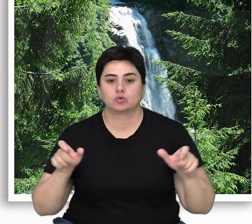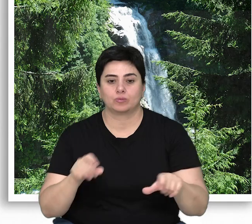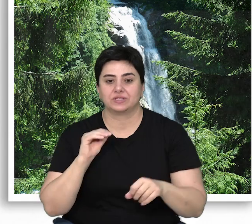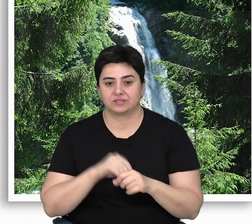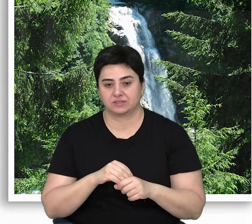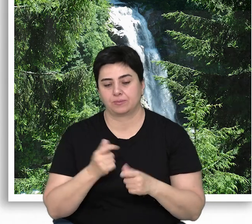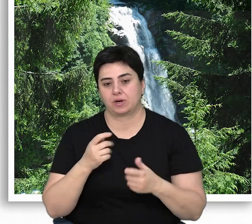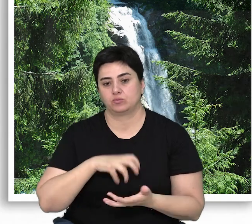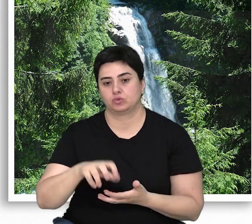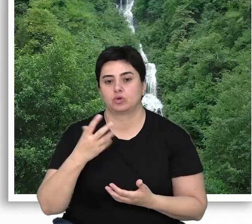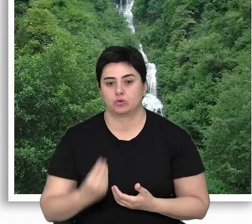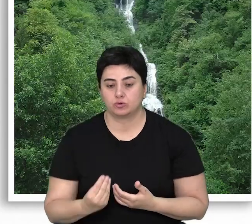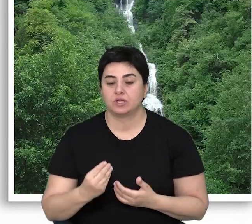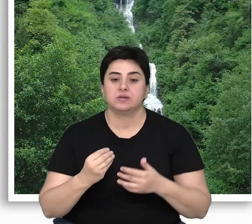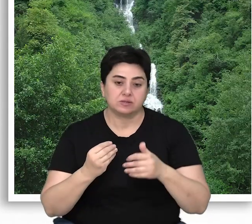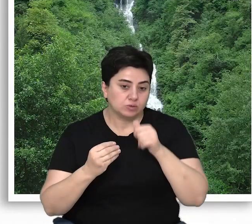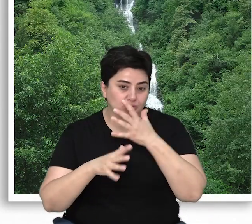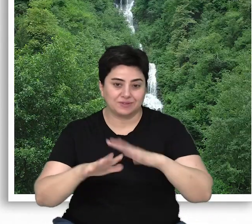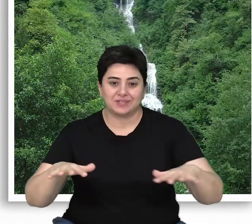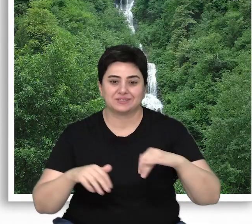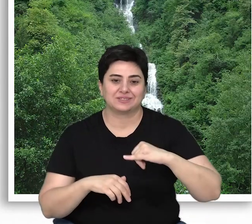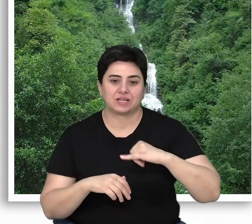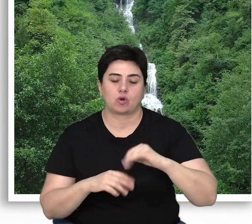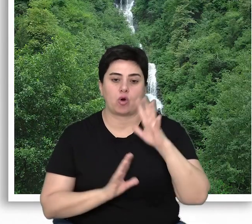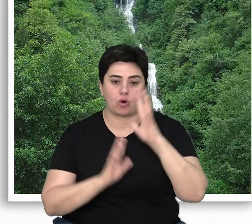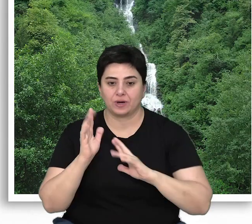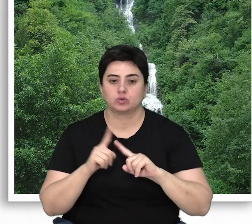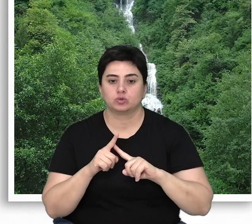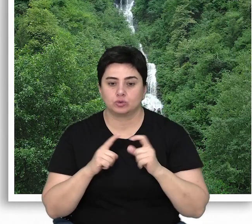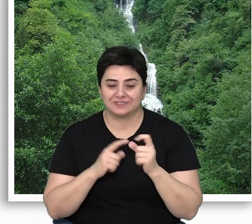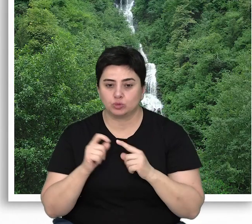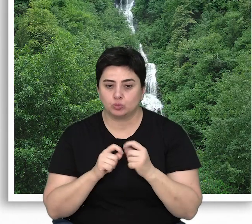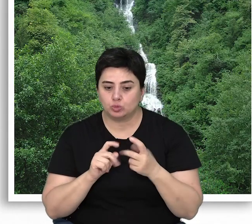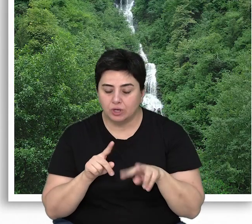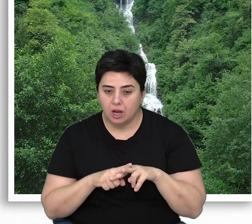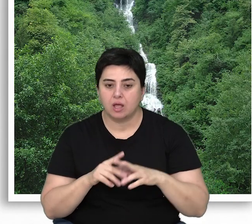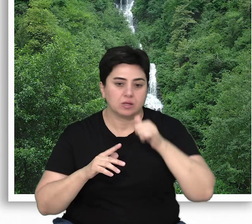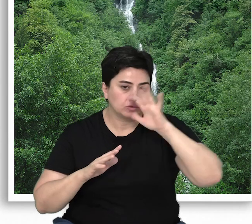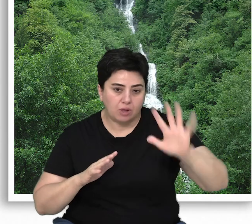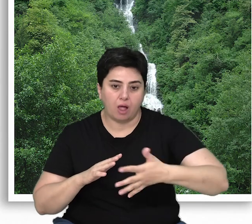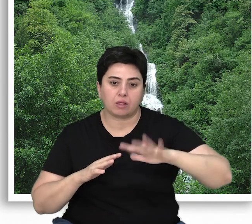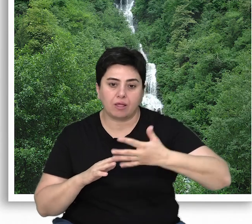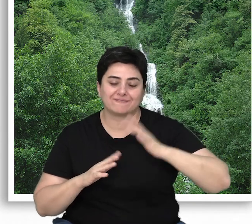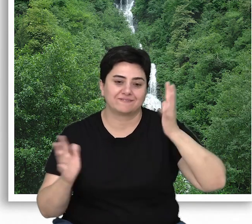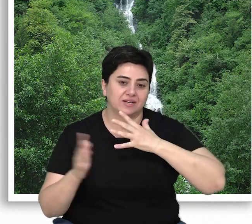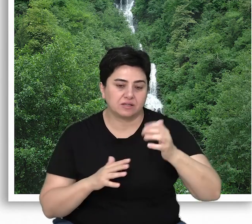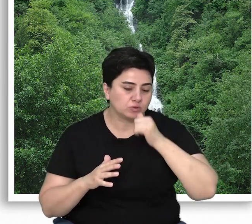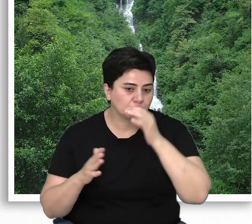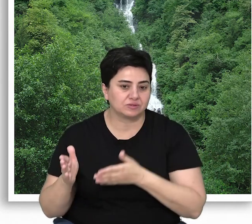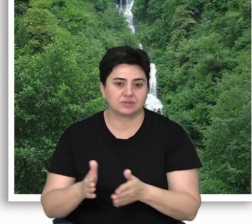korunması için ayrılmış durumda. Kıysal bölgelerdeki ormanlar, tsunami, fırtına ve dalgalara karşı